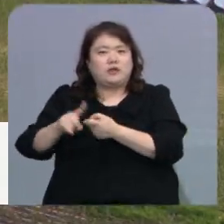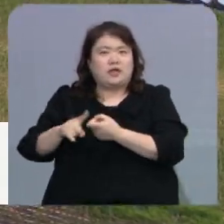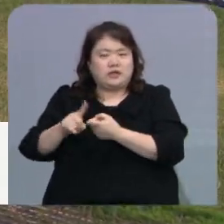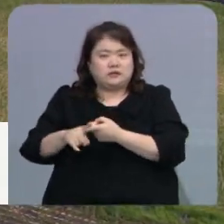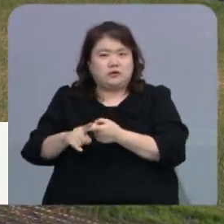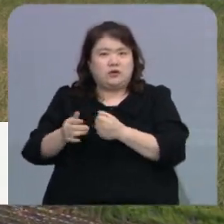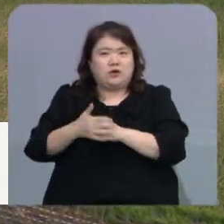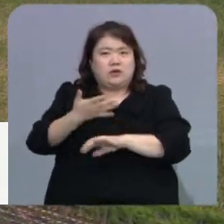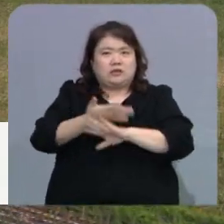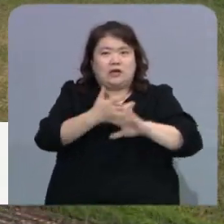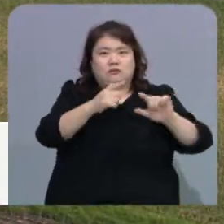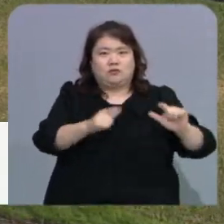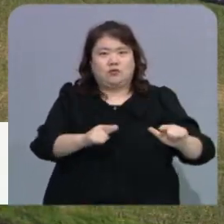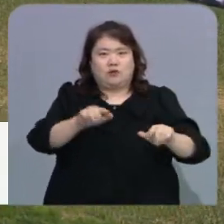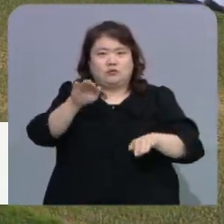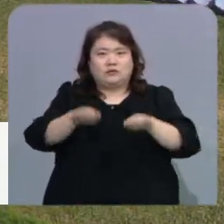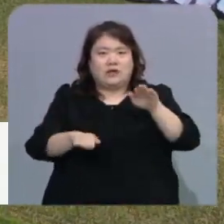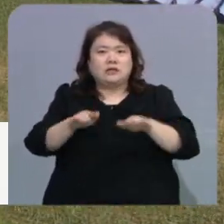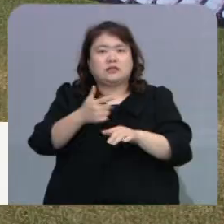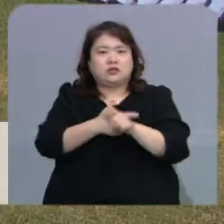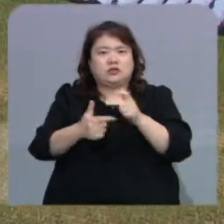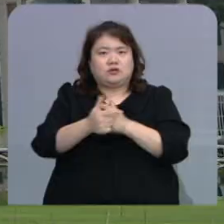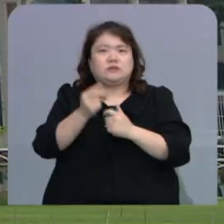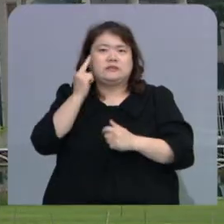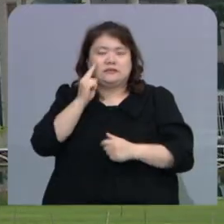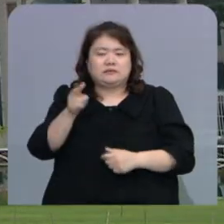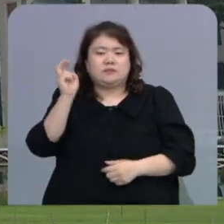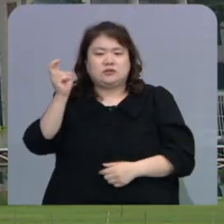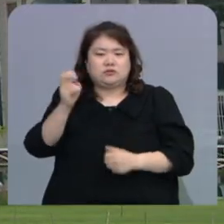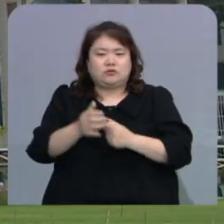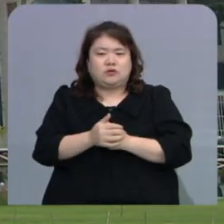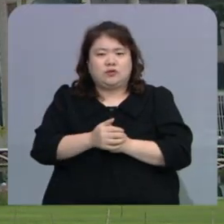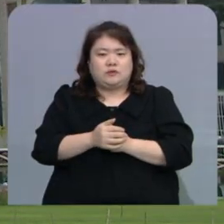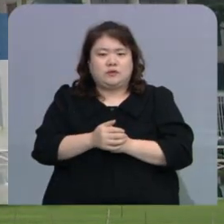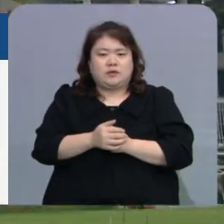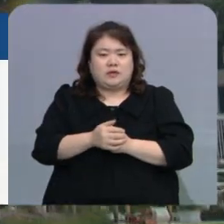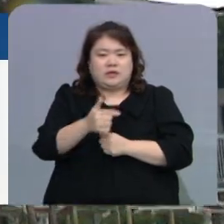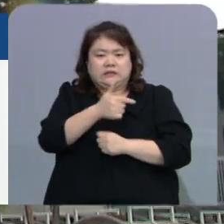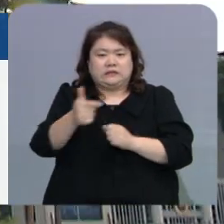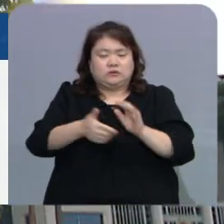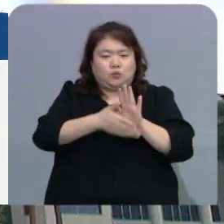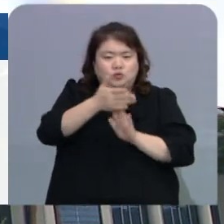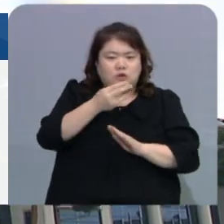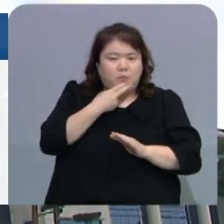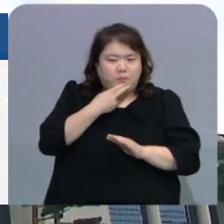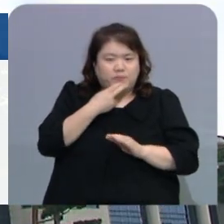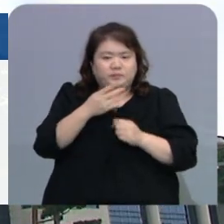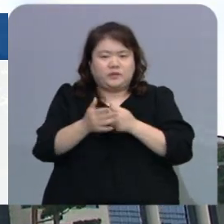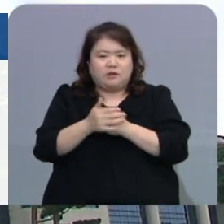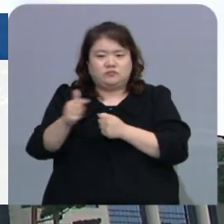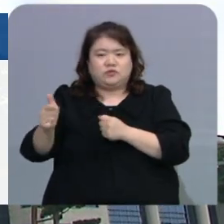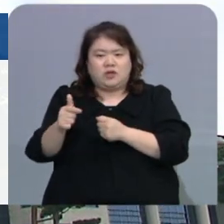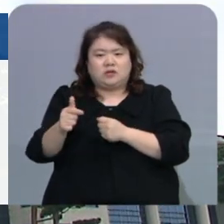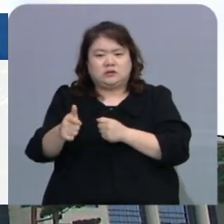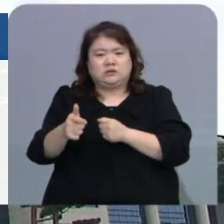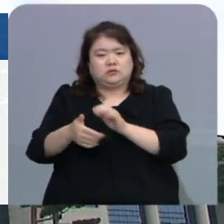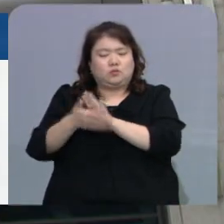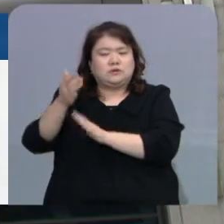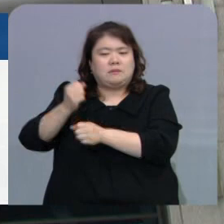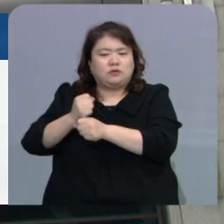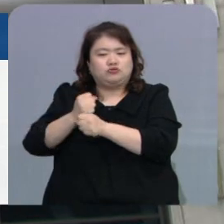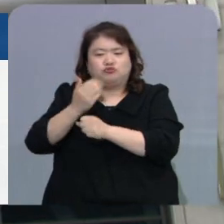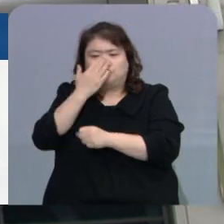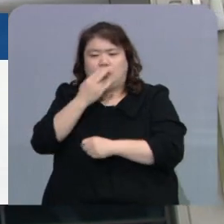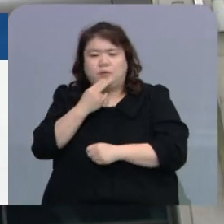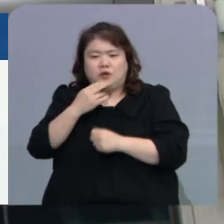다른 권역과의 격차는 더 커지게 됐습니다. 광역실을 끼고 있지 않기 때문에 그런 구도에 메가시티는 할 수가 없는 상황이잖아요.